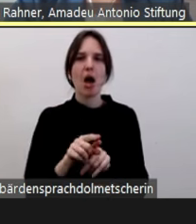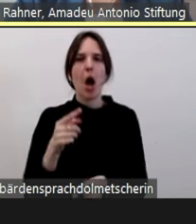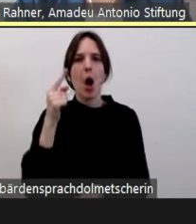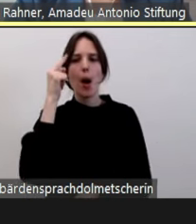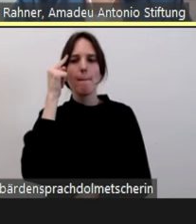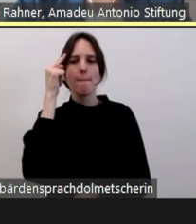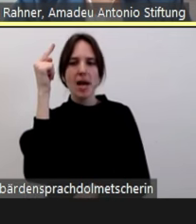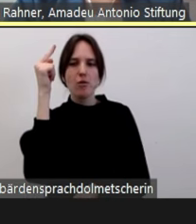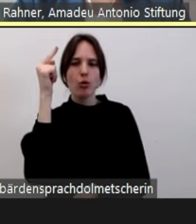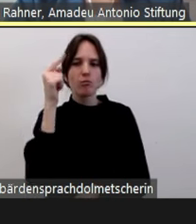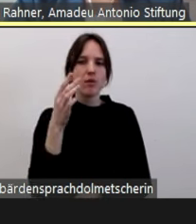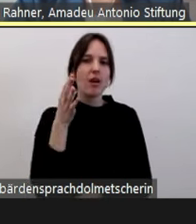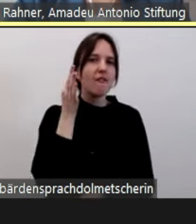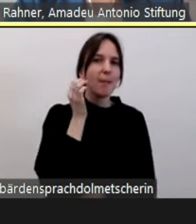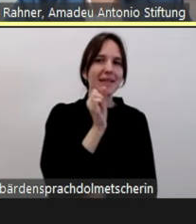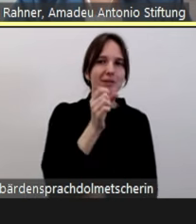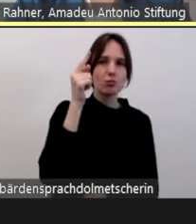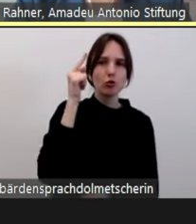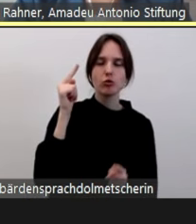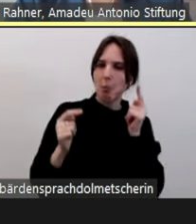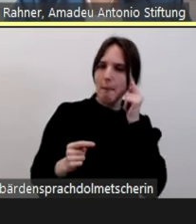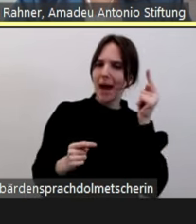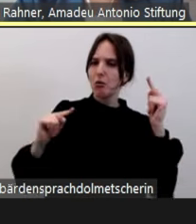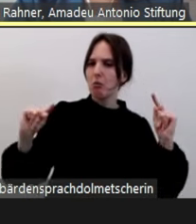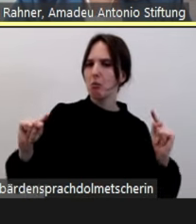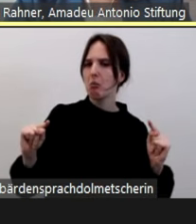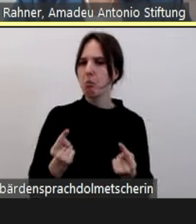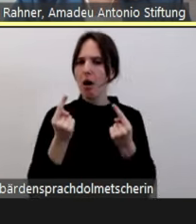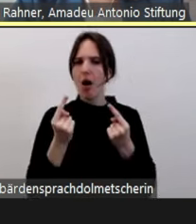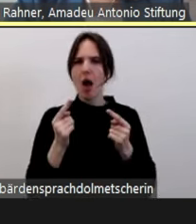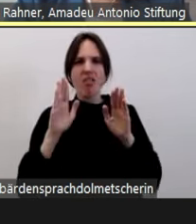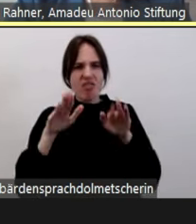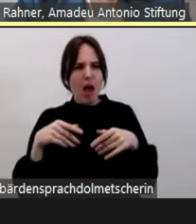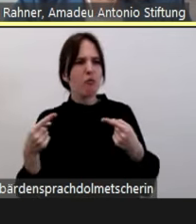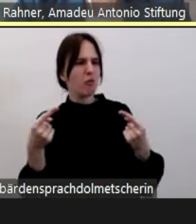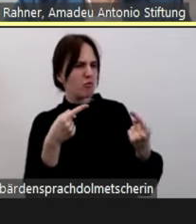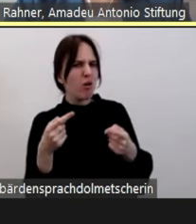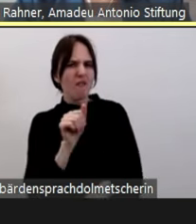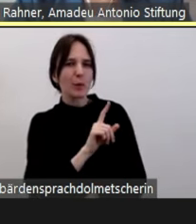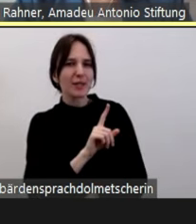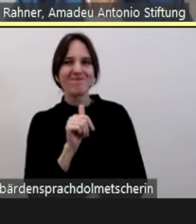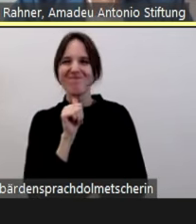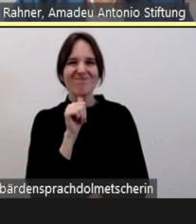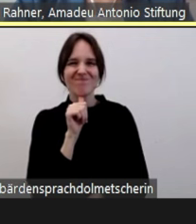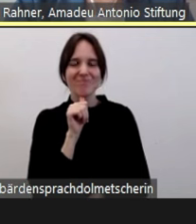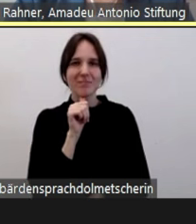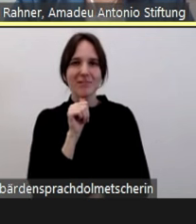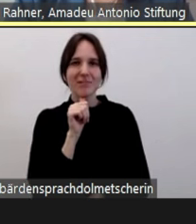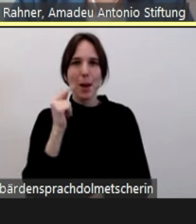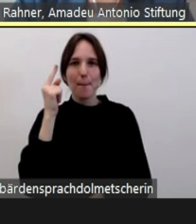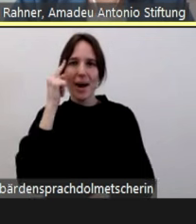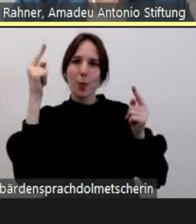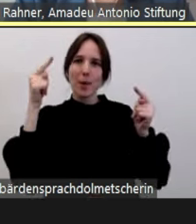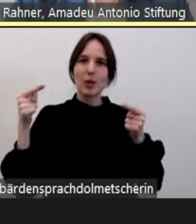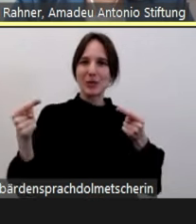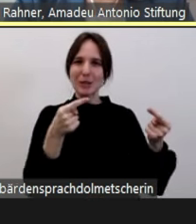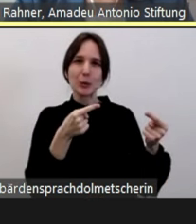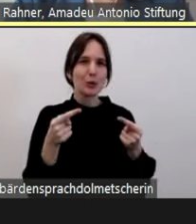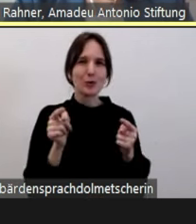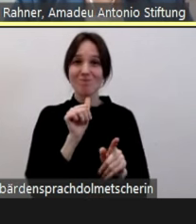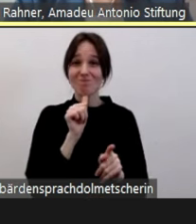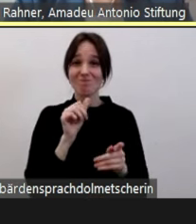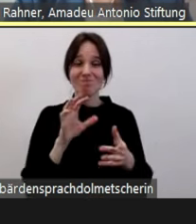Feminismus ist auch eine Meinung und dann stehen die gegeneinander und man wird doch wohl noch sagen dürfen, sondern dass wir uns in einem anderen Feld bewegen und dass es tatsächlich